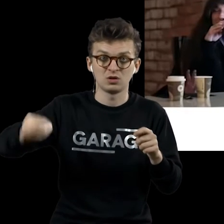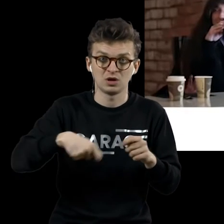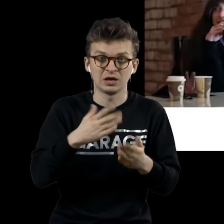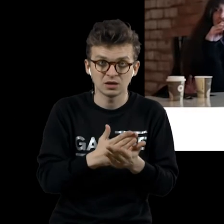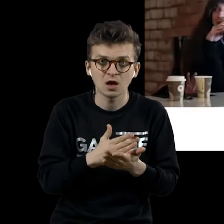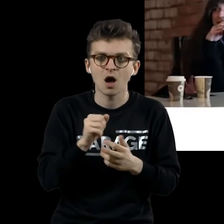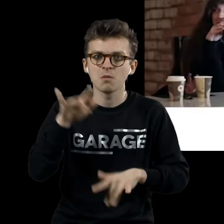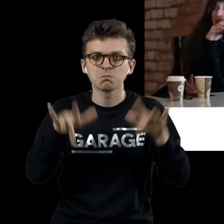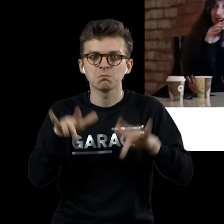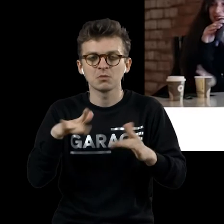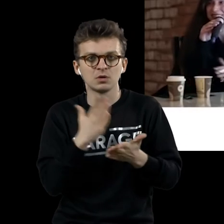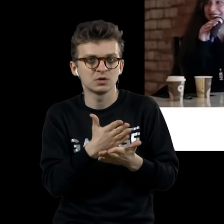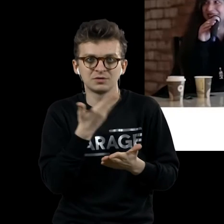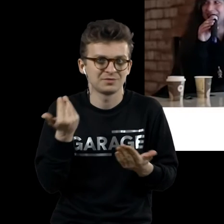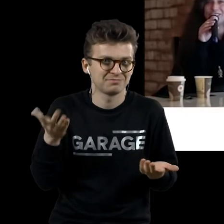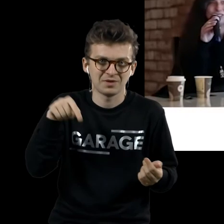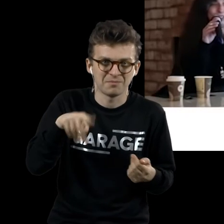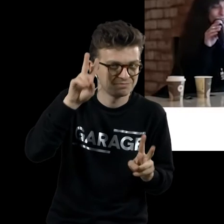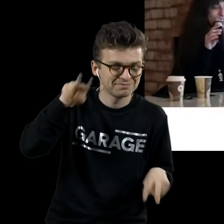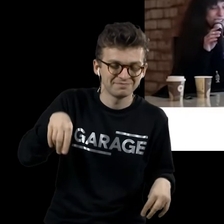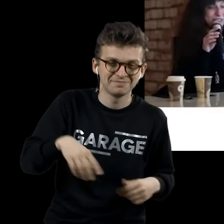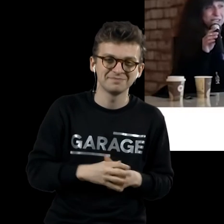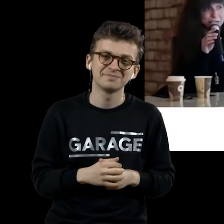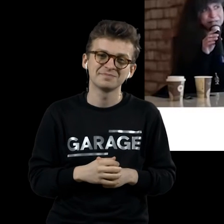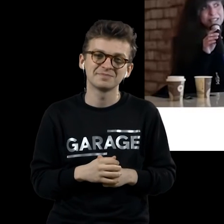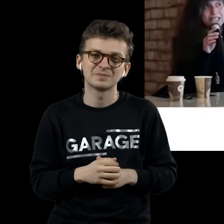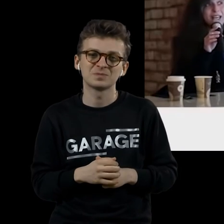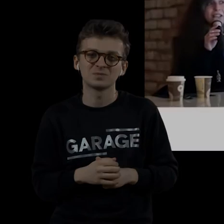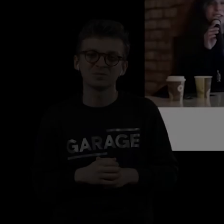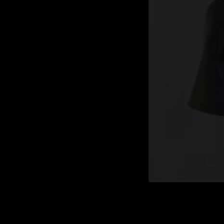можем как-то верить в нее, можем в нее не верить. Вот такой вот тоже загадываю.